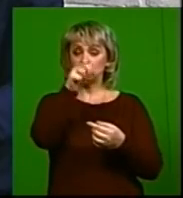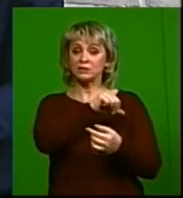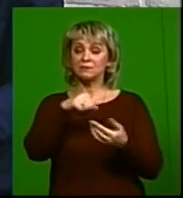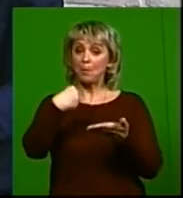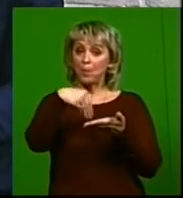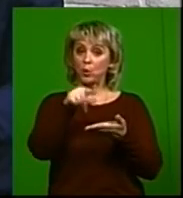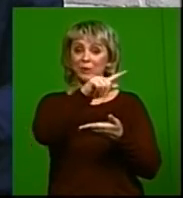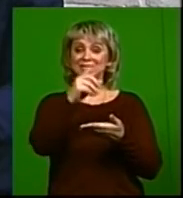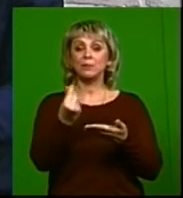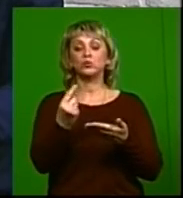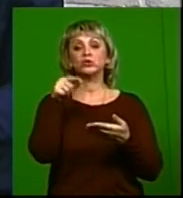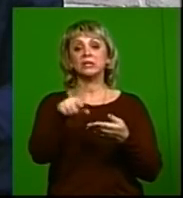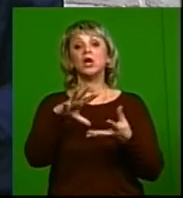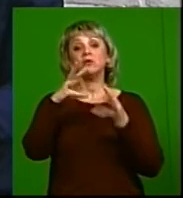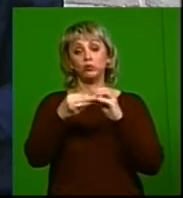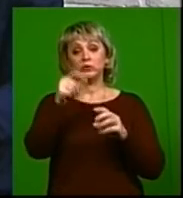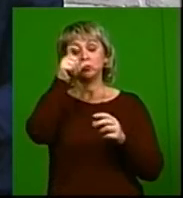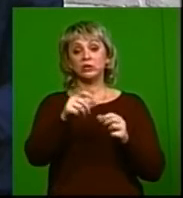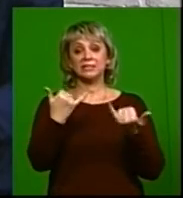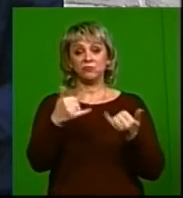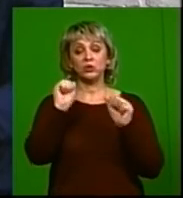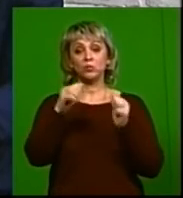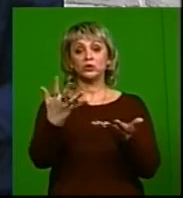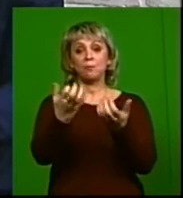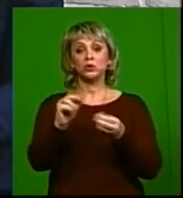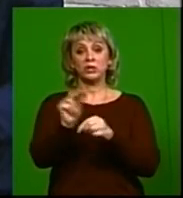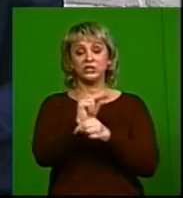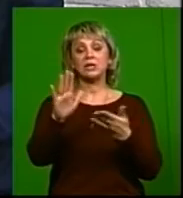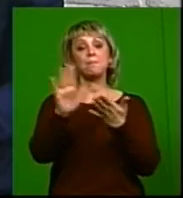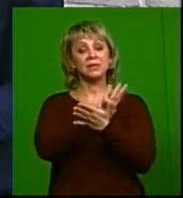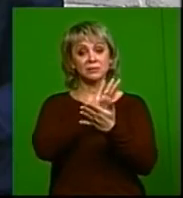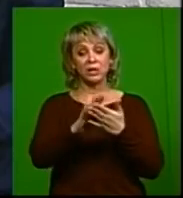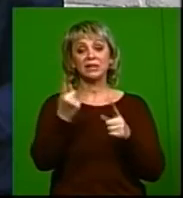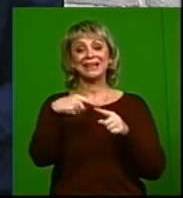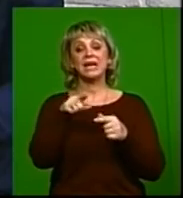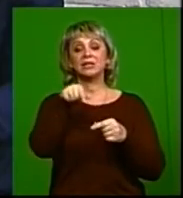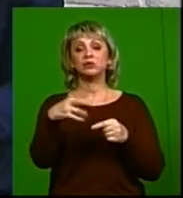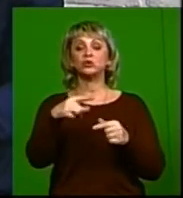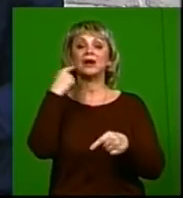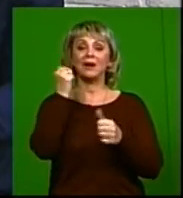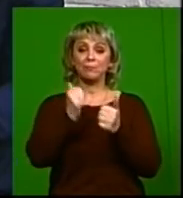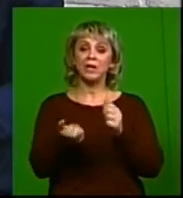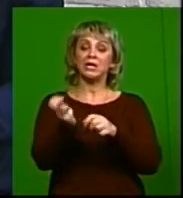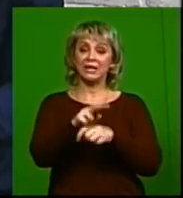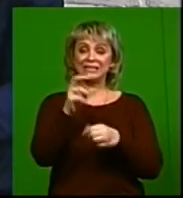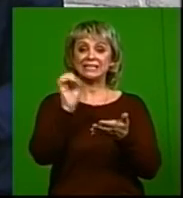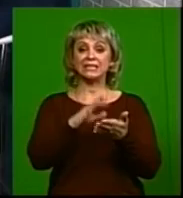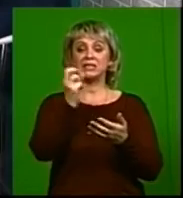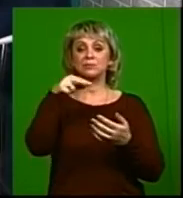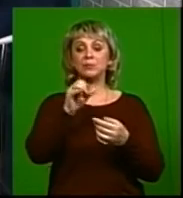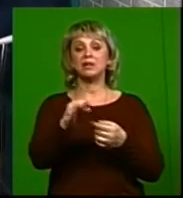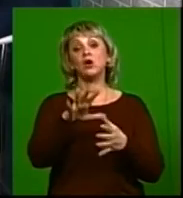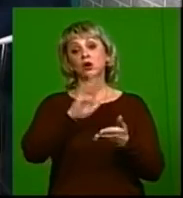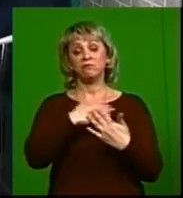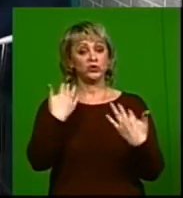стране, да, за счёт бюджета. И, в общем-то, человек сегодня может получать это лечение бесплатно, но для этого нужно регулярно посещать Центр СПИДа. Вот,